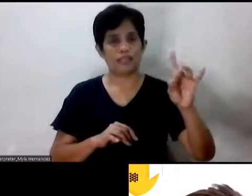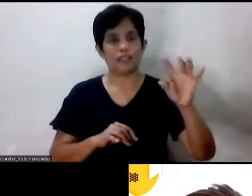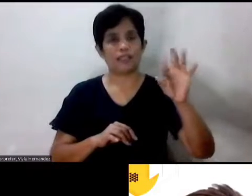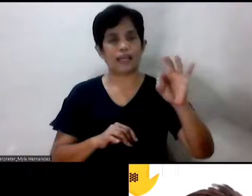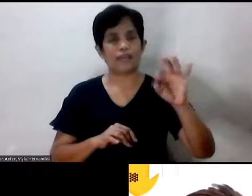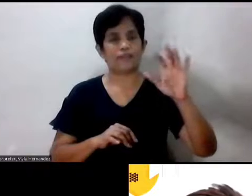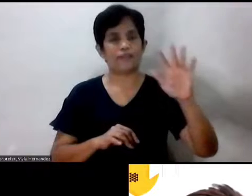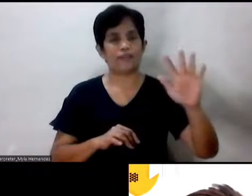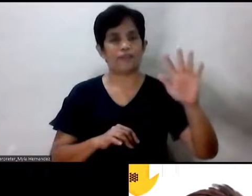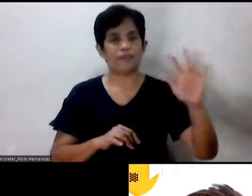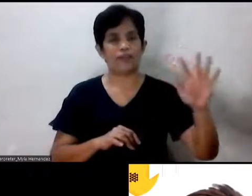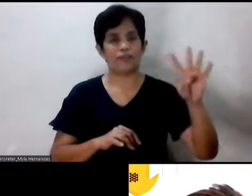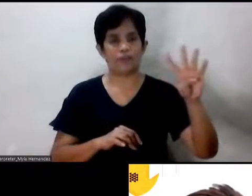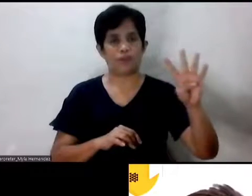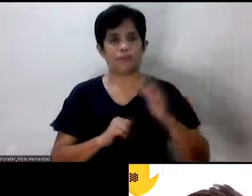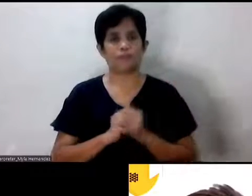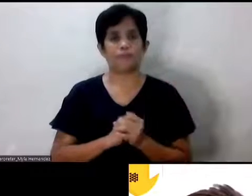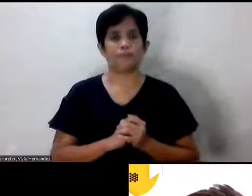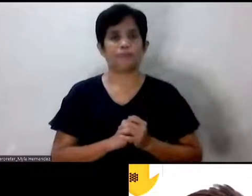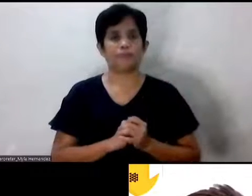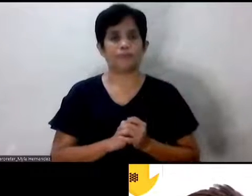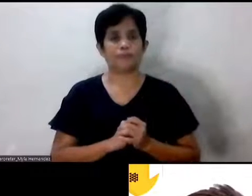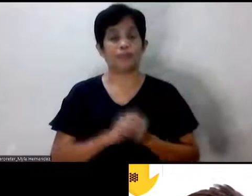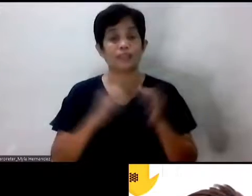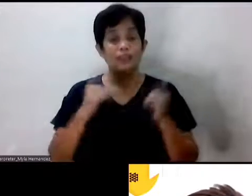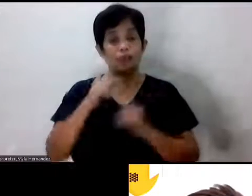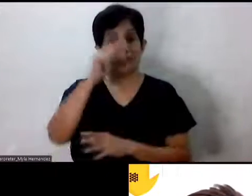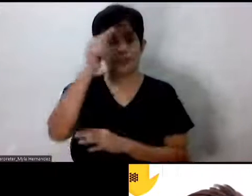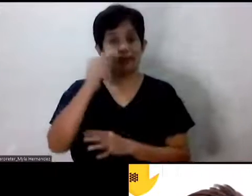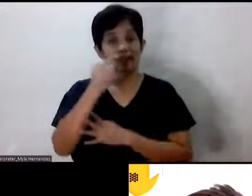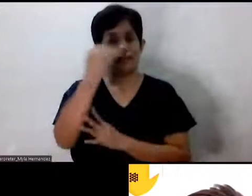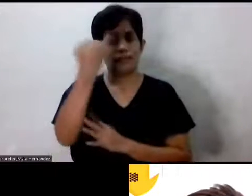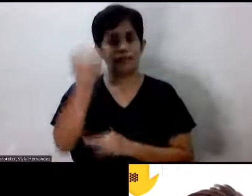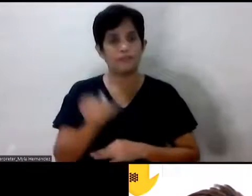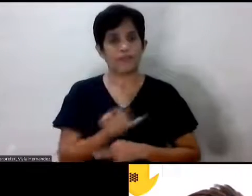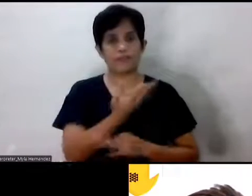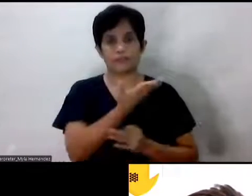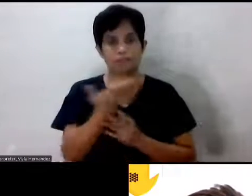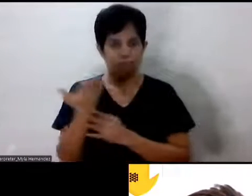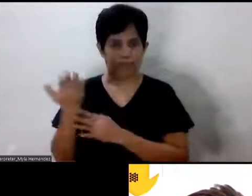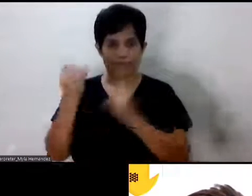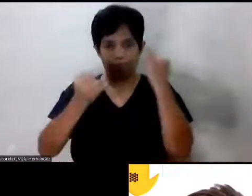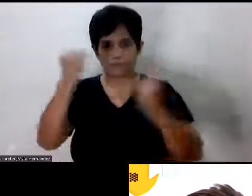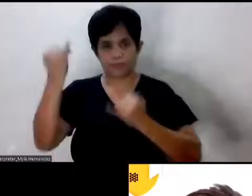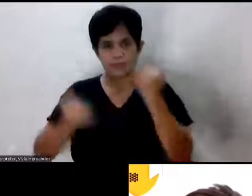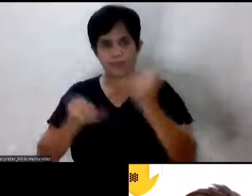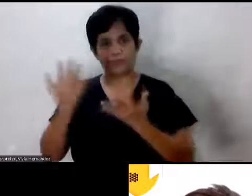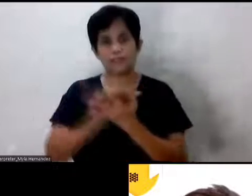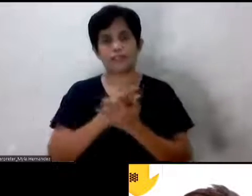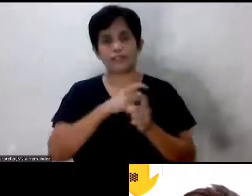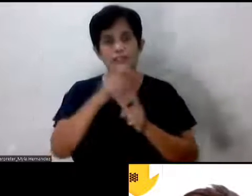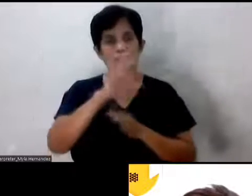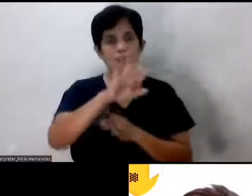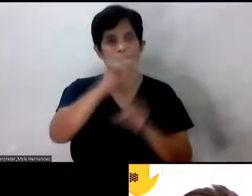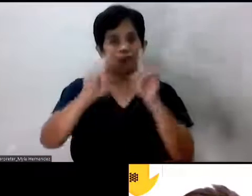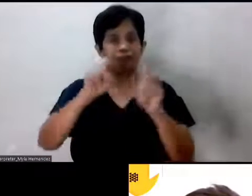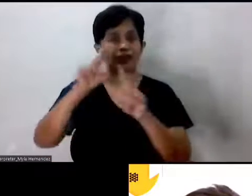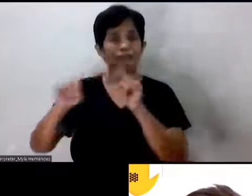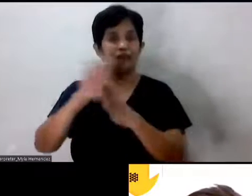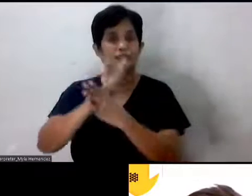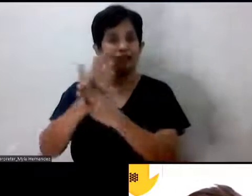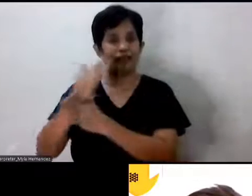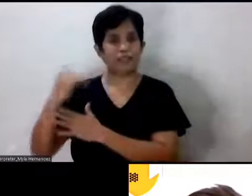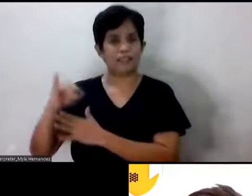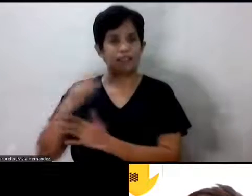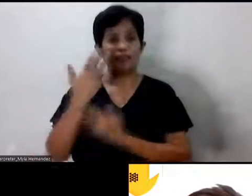0917-578-9554. Kaya pala po, inaaniyahan na namin kayong mag-text sa inyong mga katanungan o sa inyong mga sharing. Yun naman